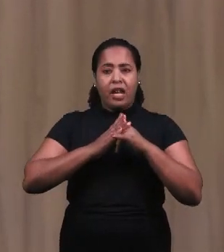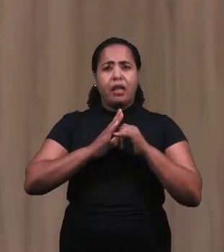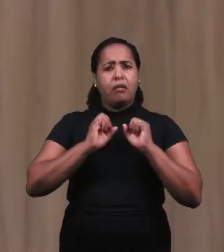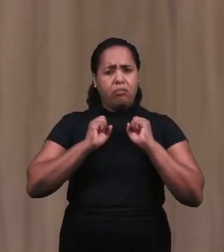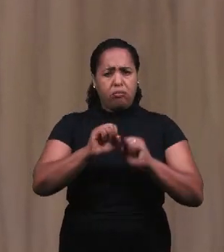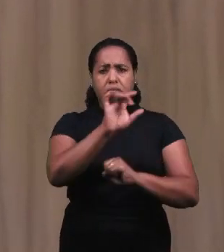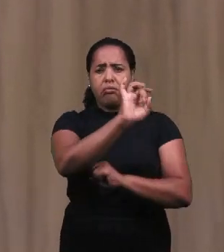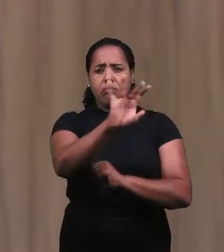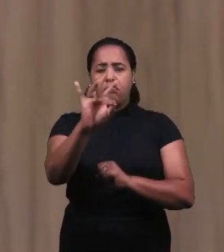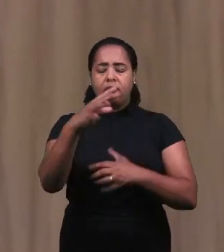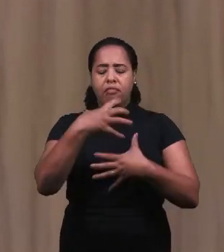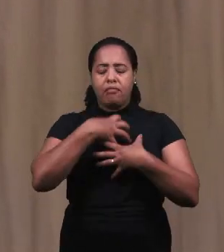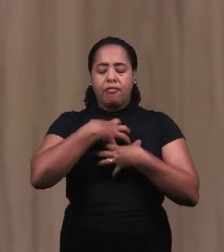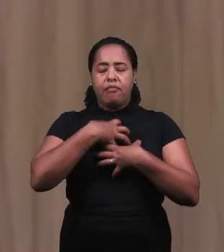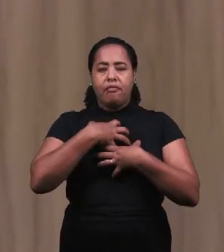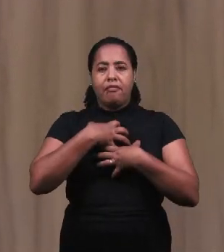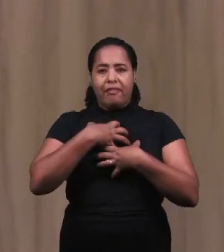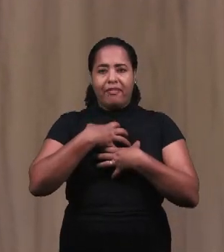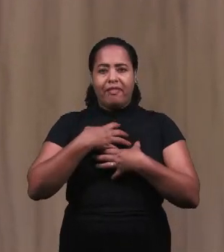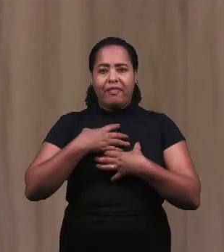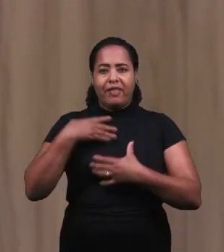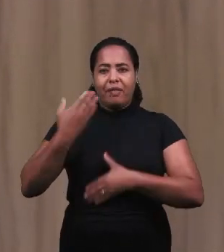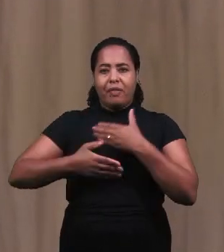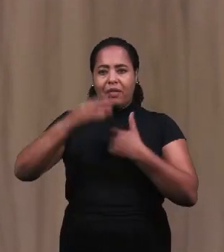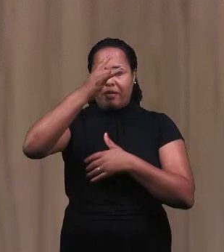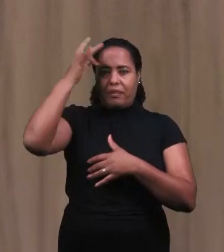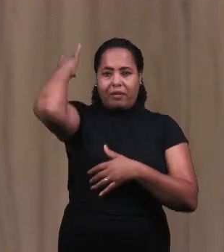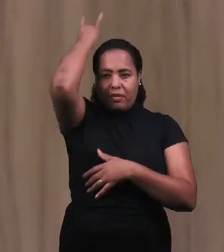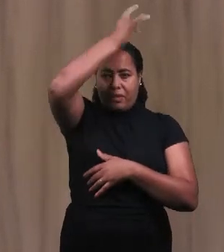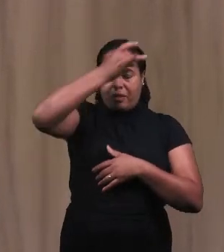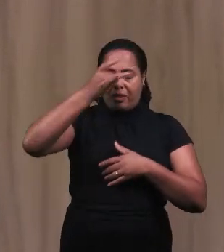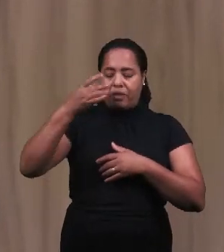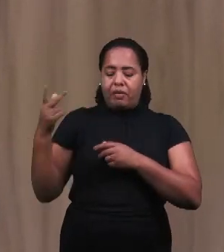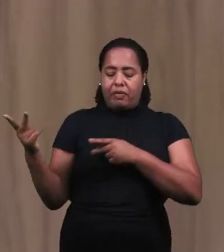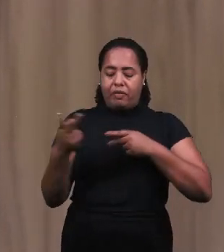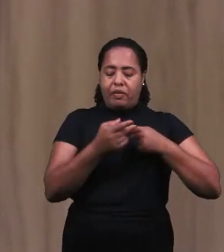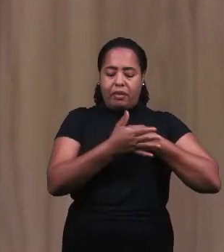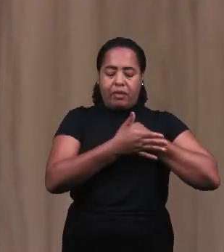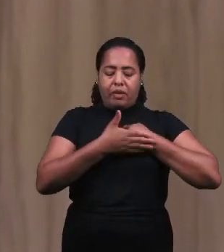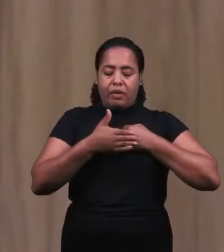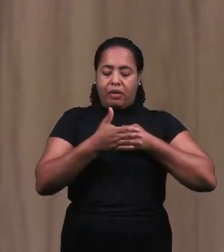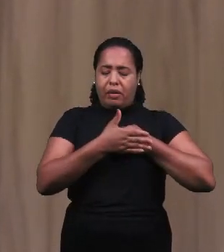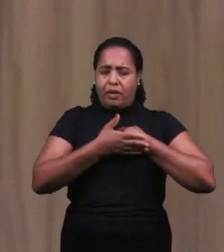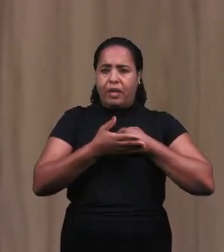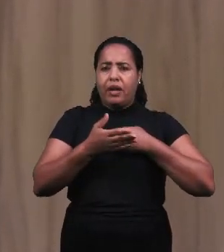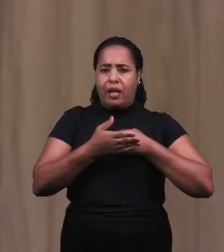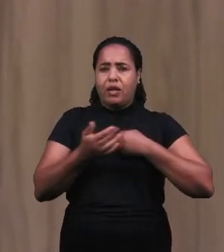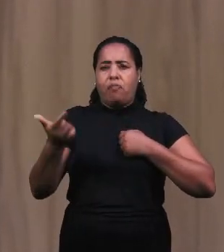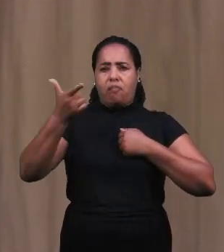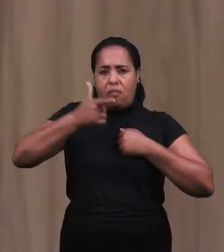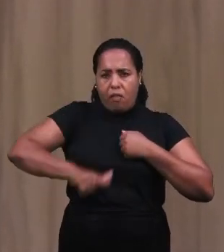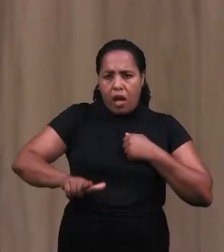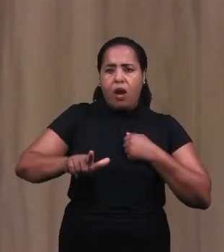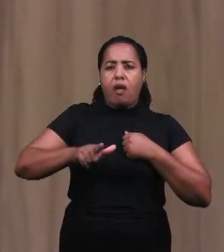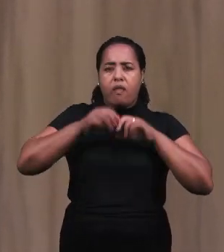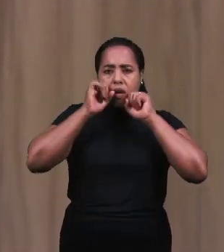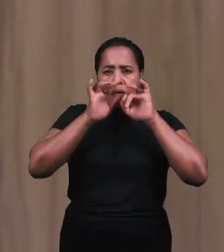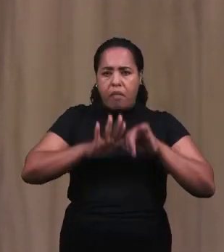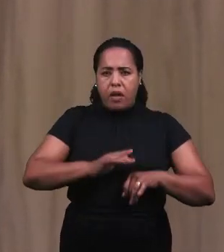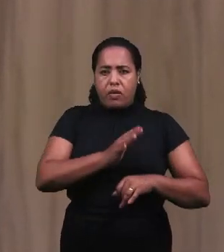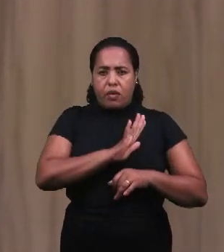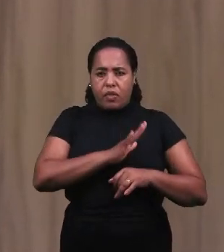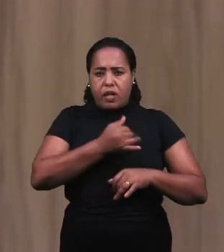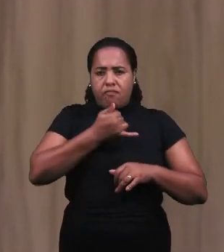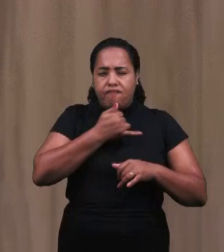этом богослужении, чтобы каждый мог почувствовать присутствие Духа Твоего Святого. Утешай сердца наши, чтобы